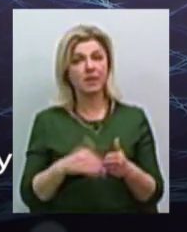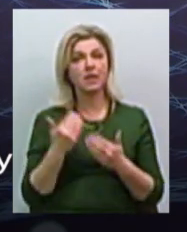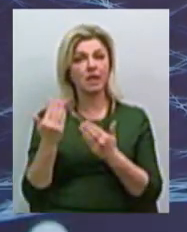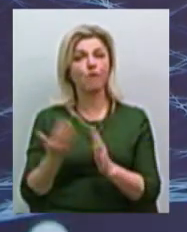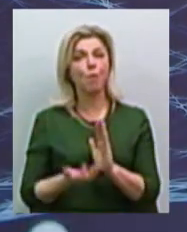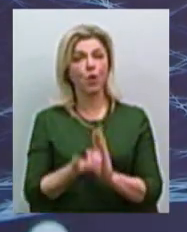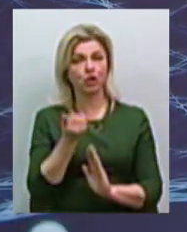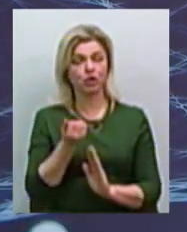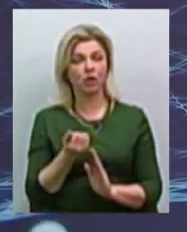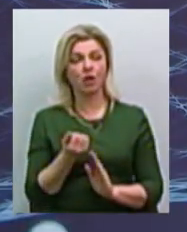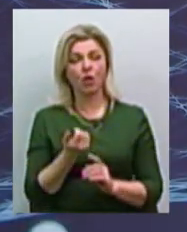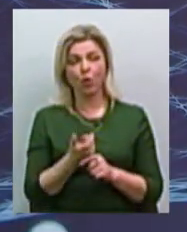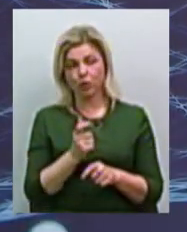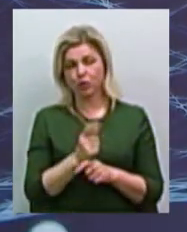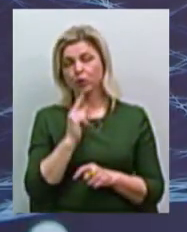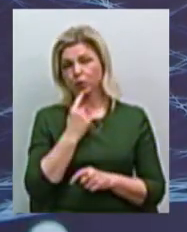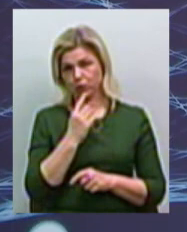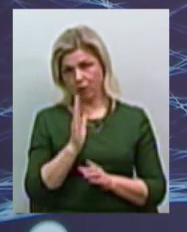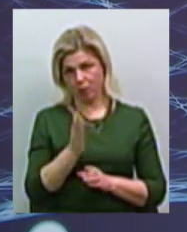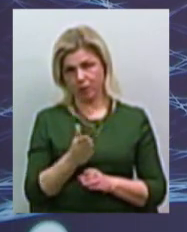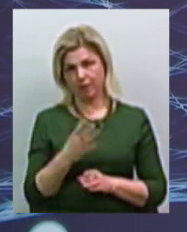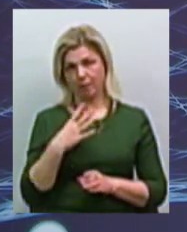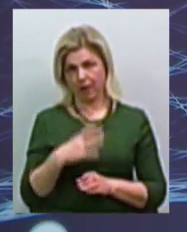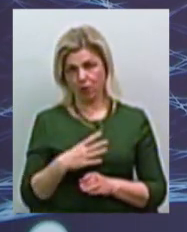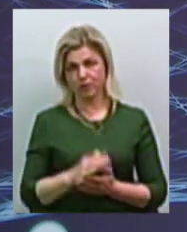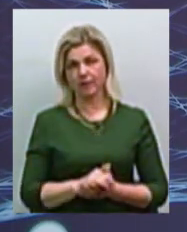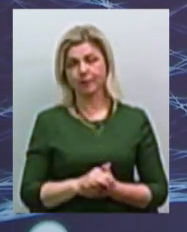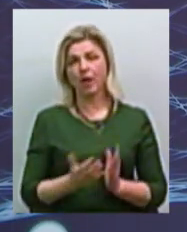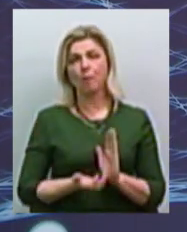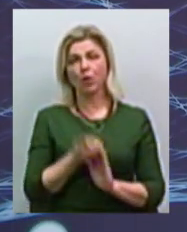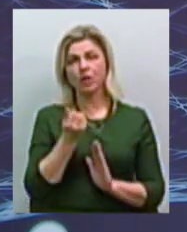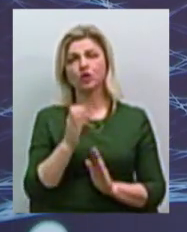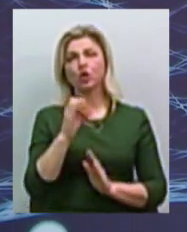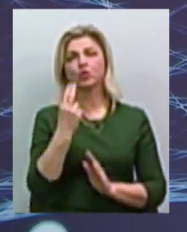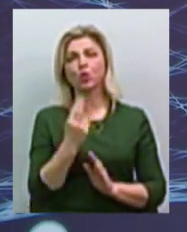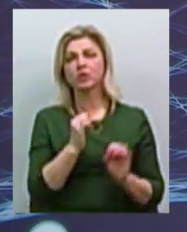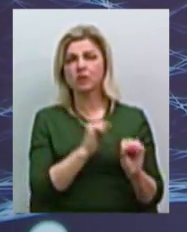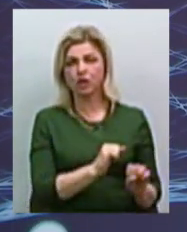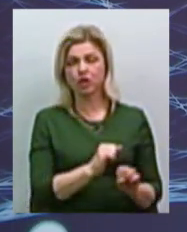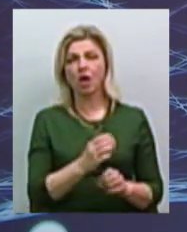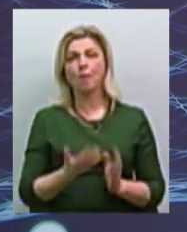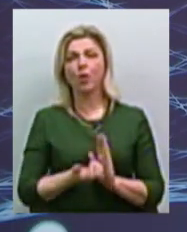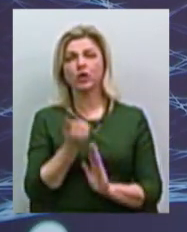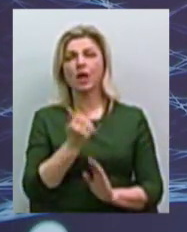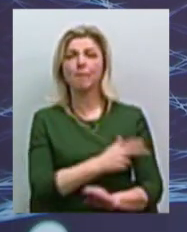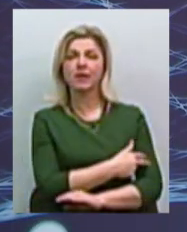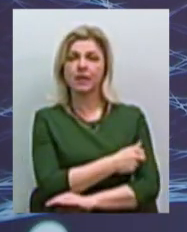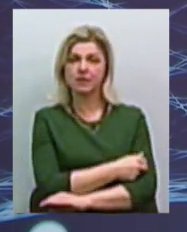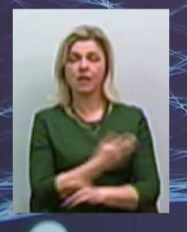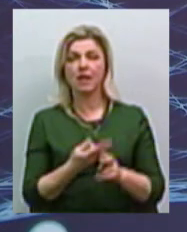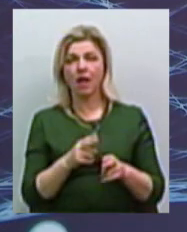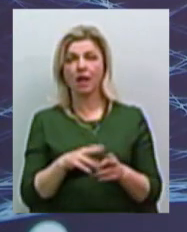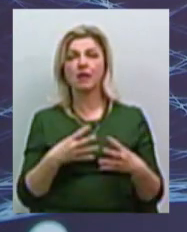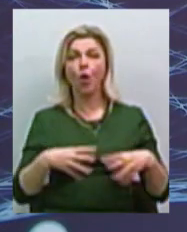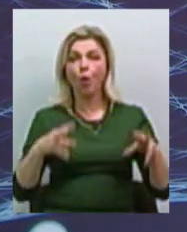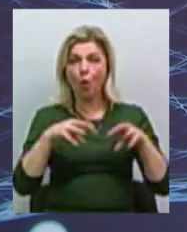підтримки мені теж туго придеться. Підтримка соцзащіта, підтримка медицина, це все якраз